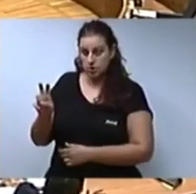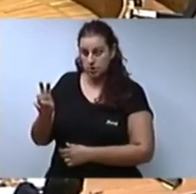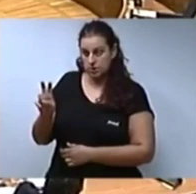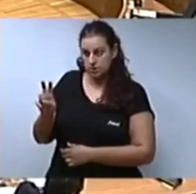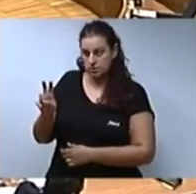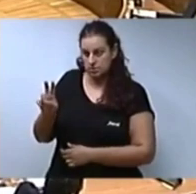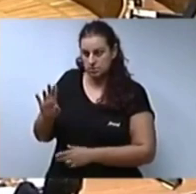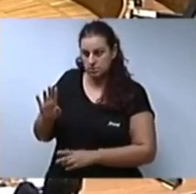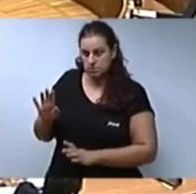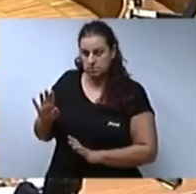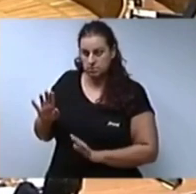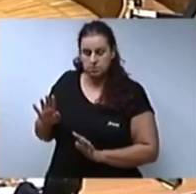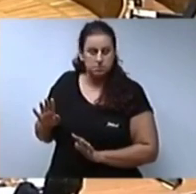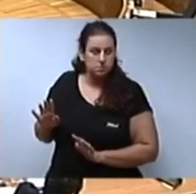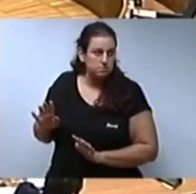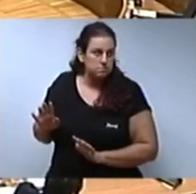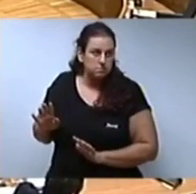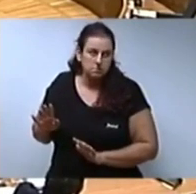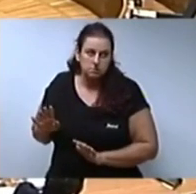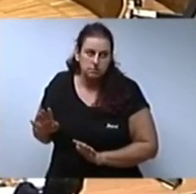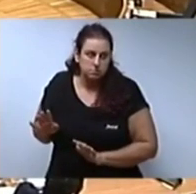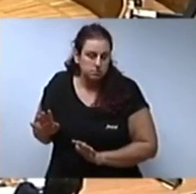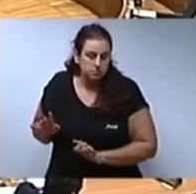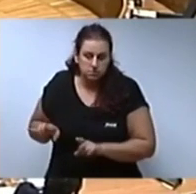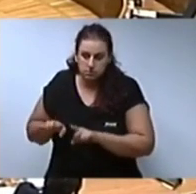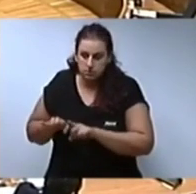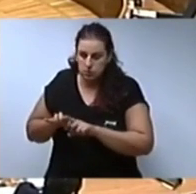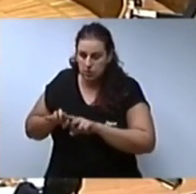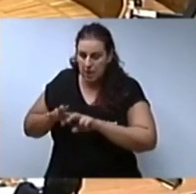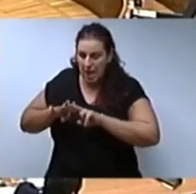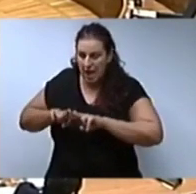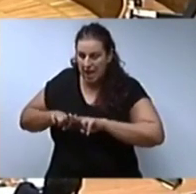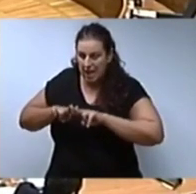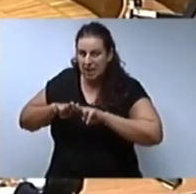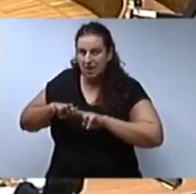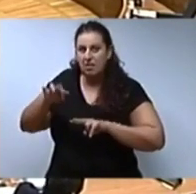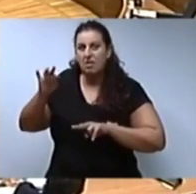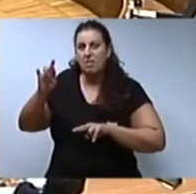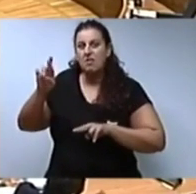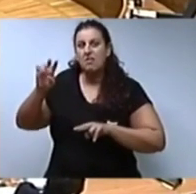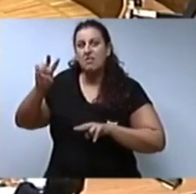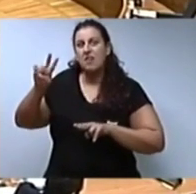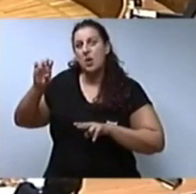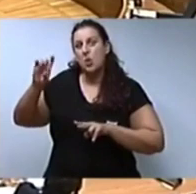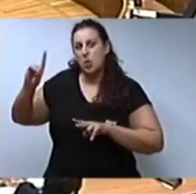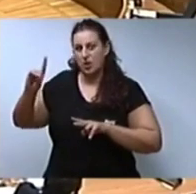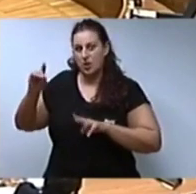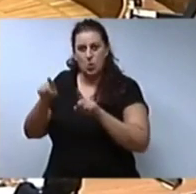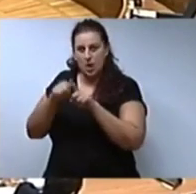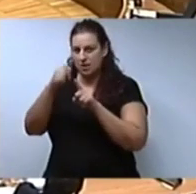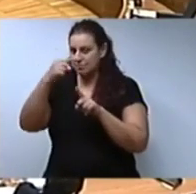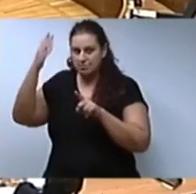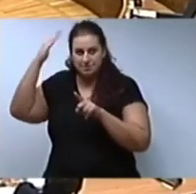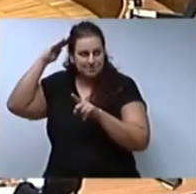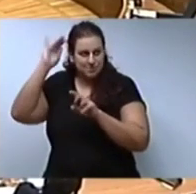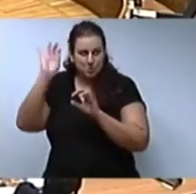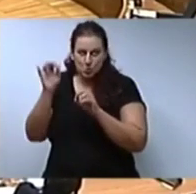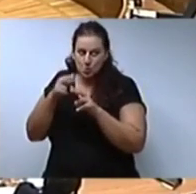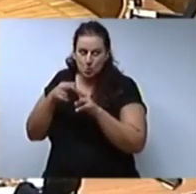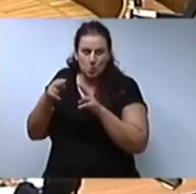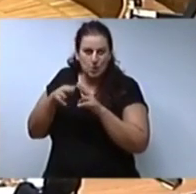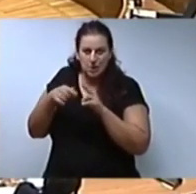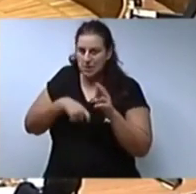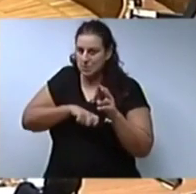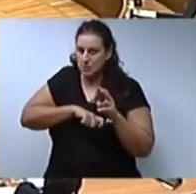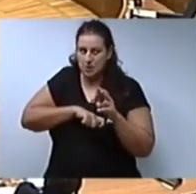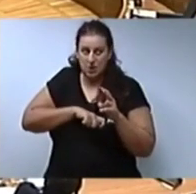altres són dignes d'anàlisi freudiana. Són vostès, el doctor Jekyll i Mrs. Hyde de la política espanyola.